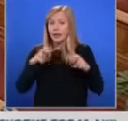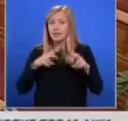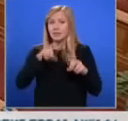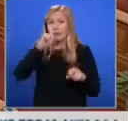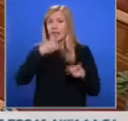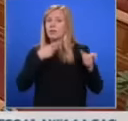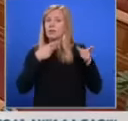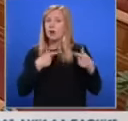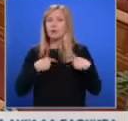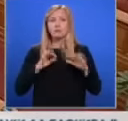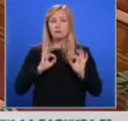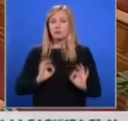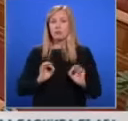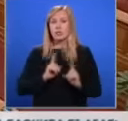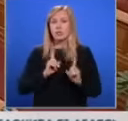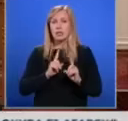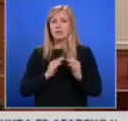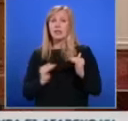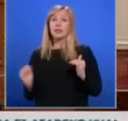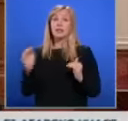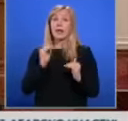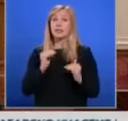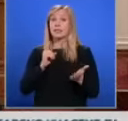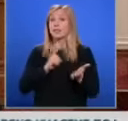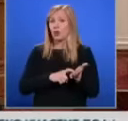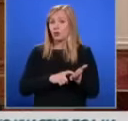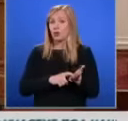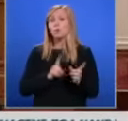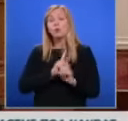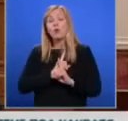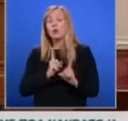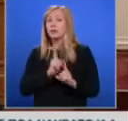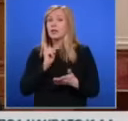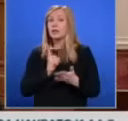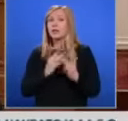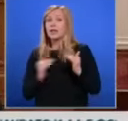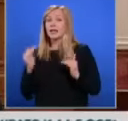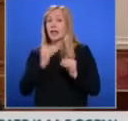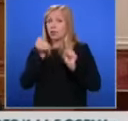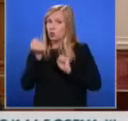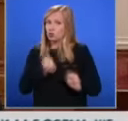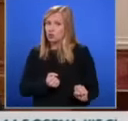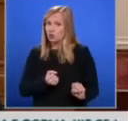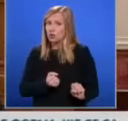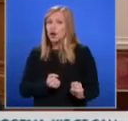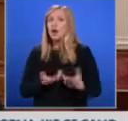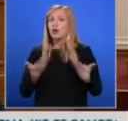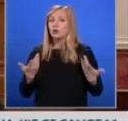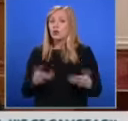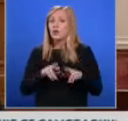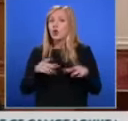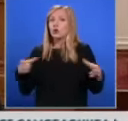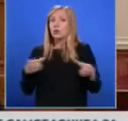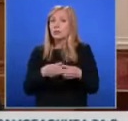Убеден съм, че никой не следва да бъде над закона, но и никой не следва да бъде над конституцията. Дори Народното